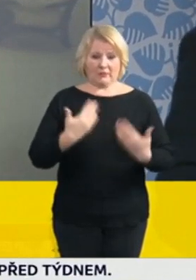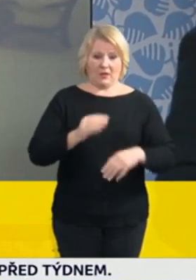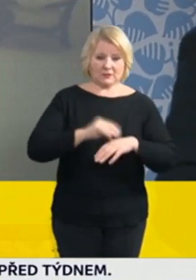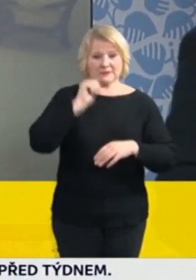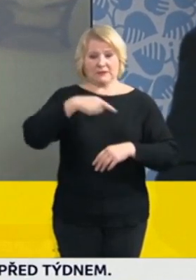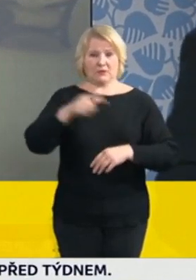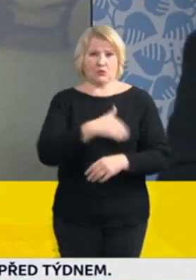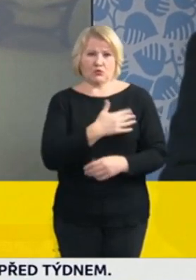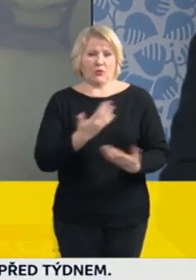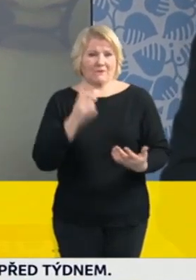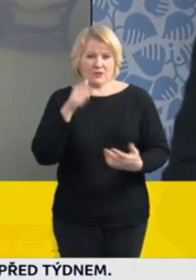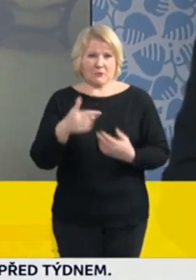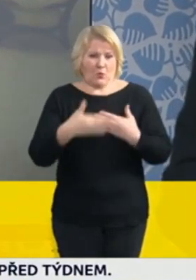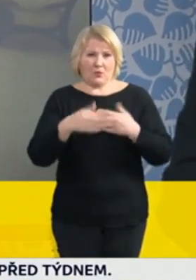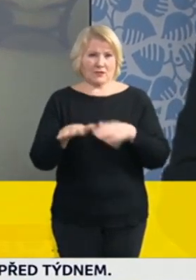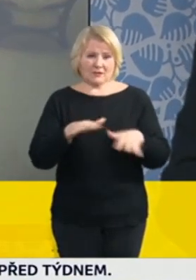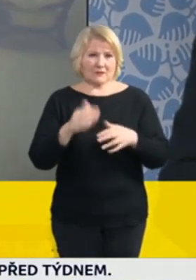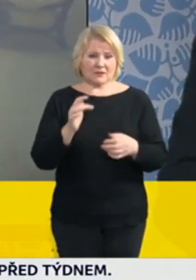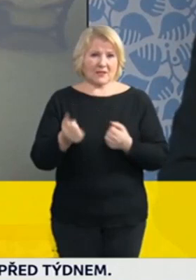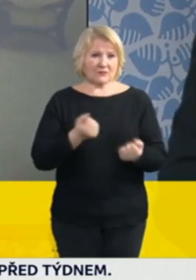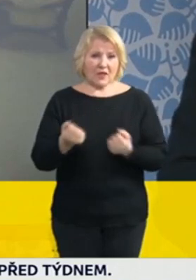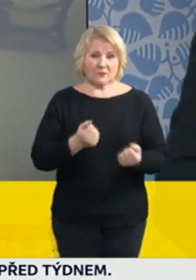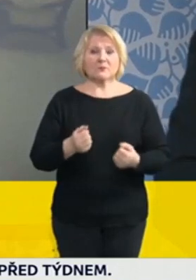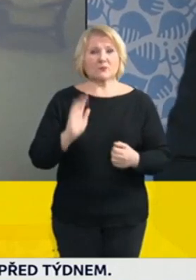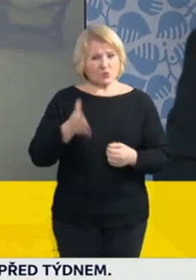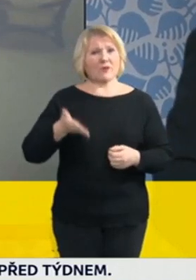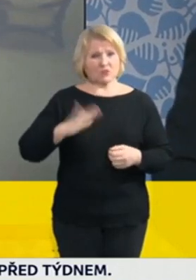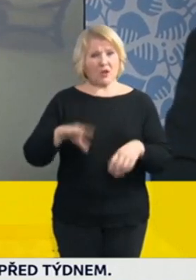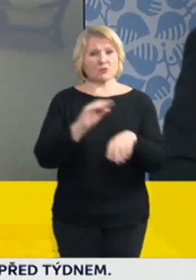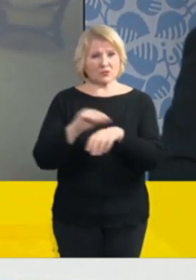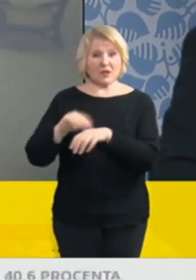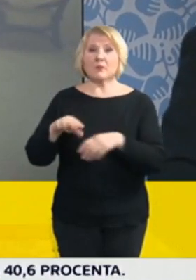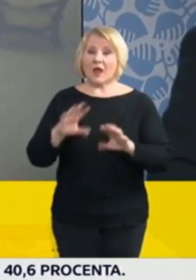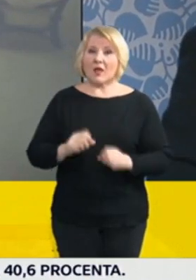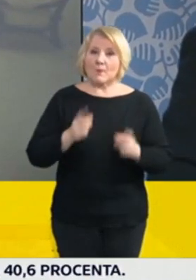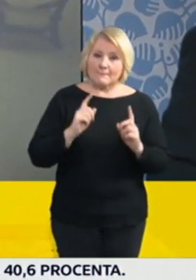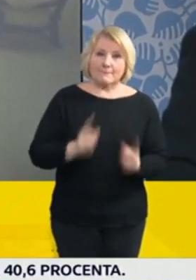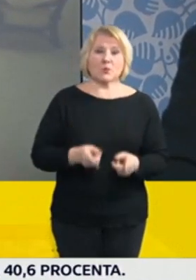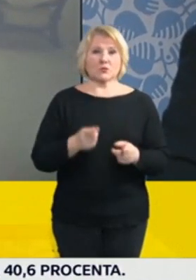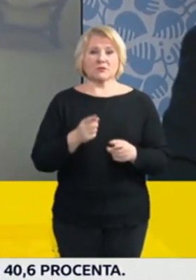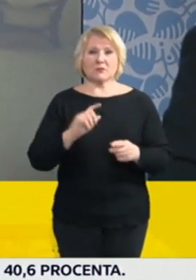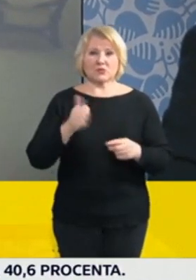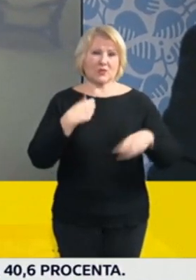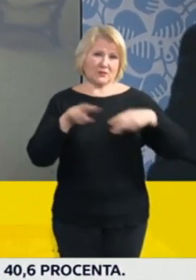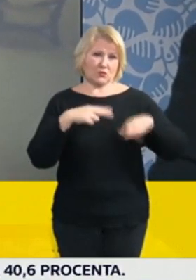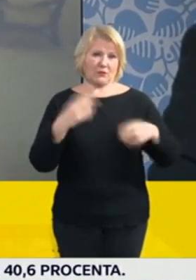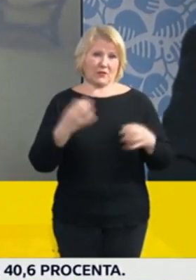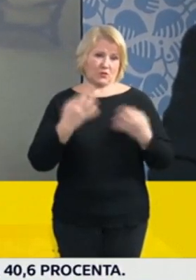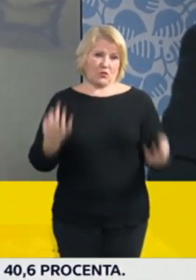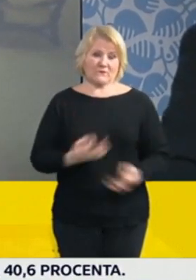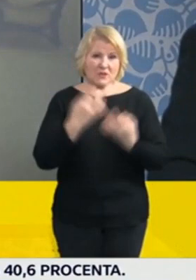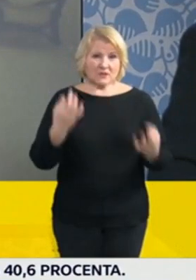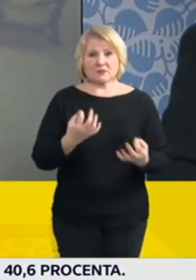není, takže včas to oznámíme, ale musíme ještě prodiskutovat některé věci, například i dopady